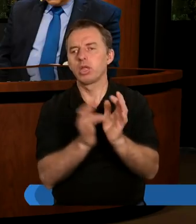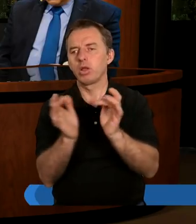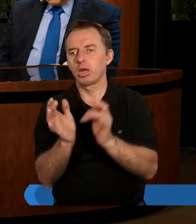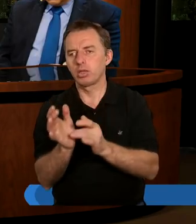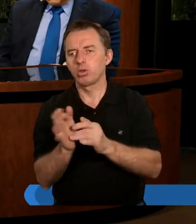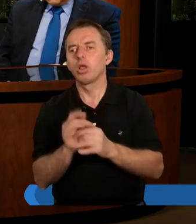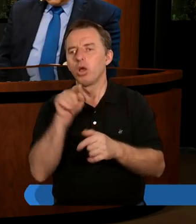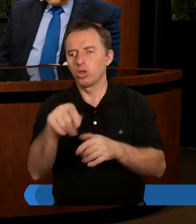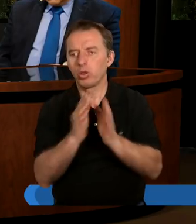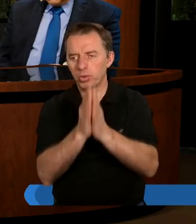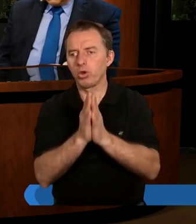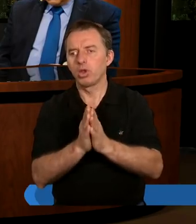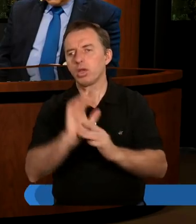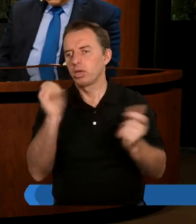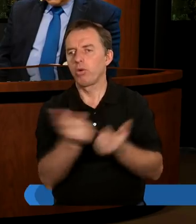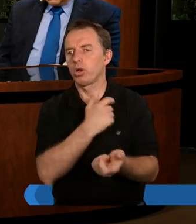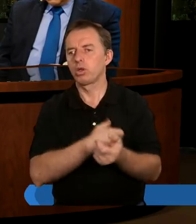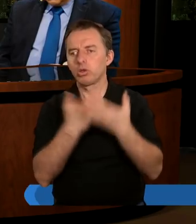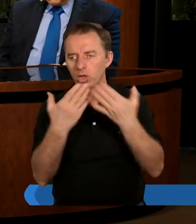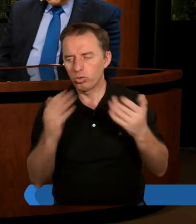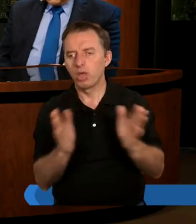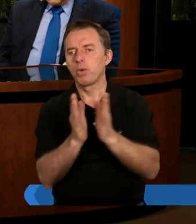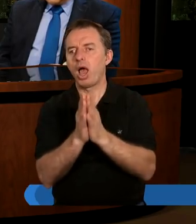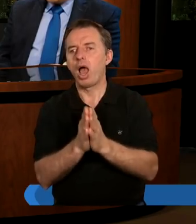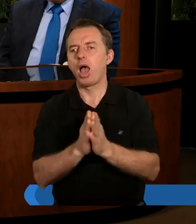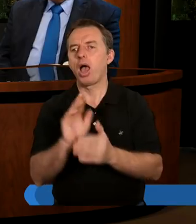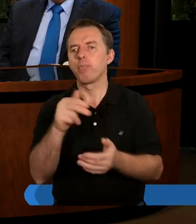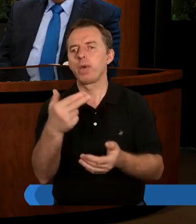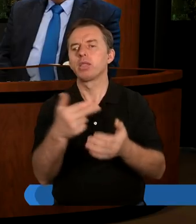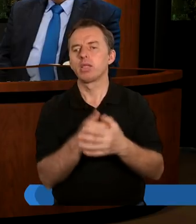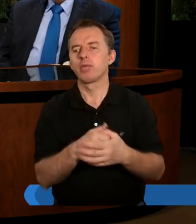Pana Jezusa o to proszę i z całego serca dziękuję. Amen.